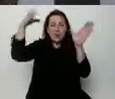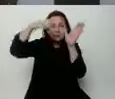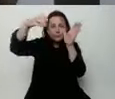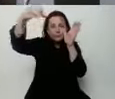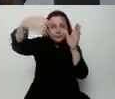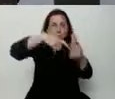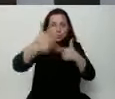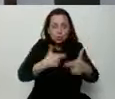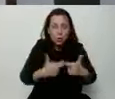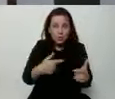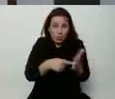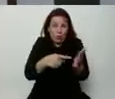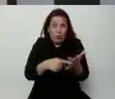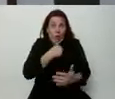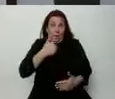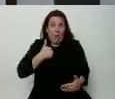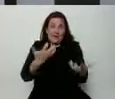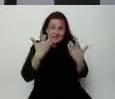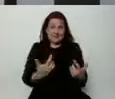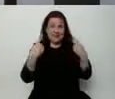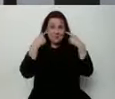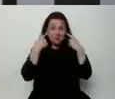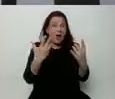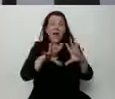a nie o sprawach, które już dawno zostały rozstrzygnięte.